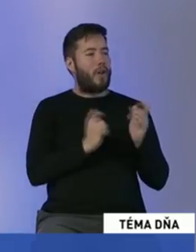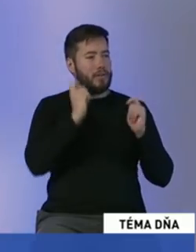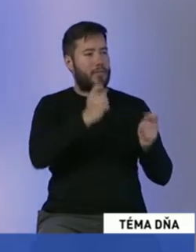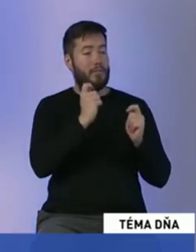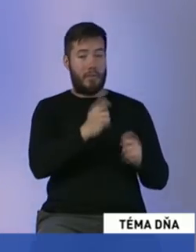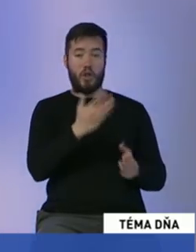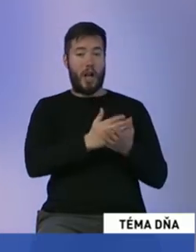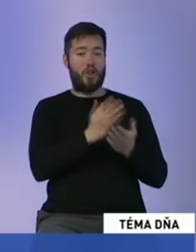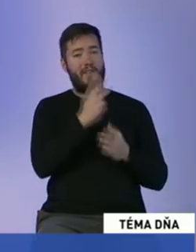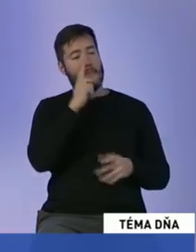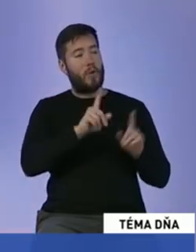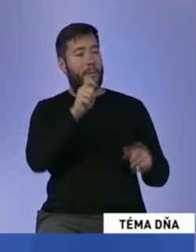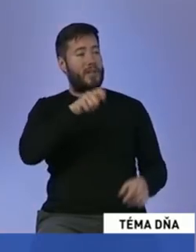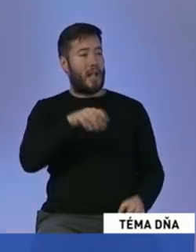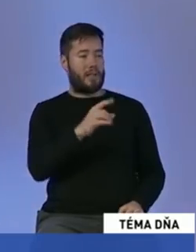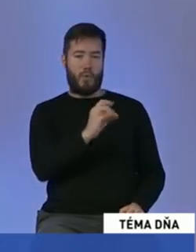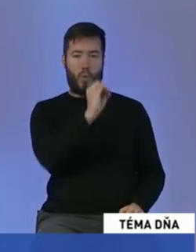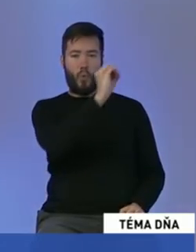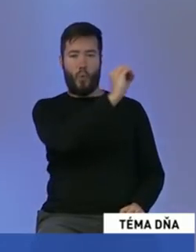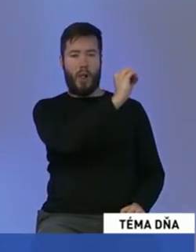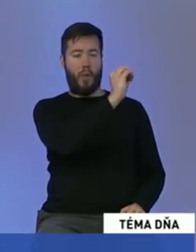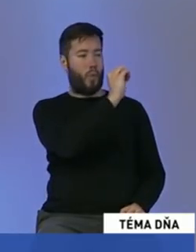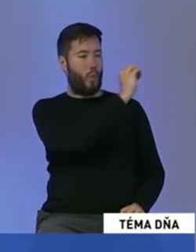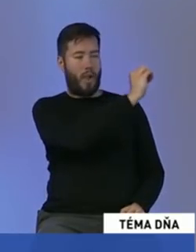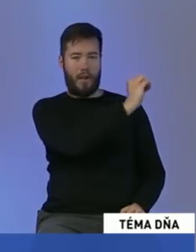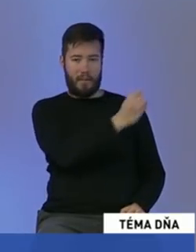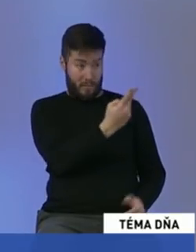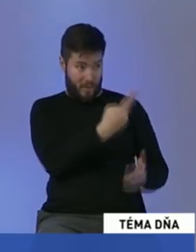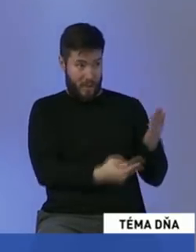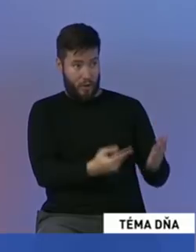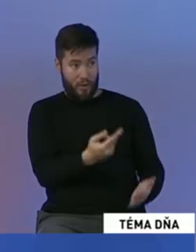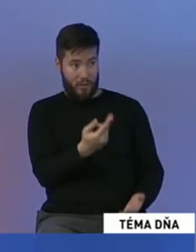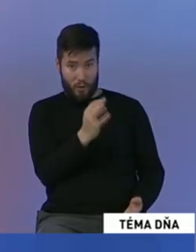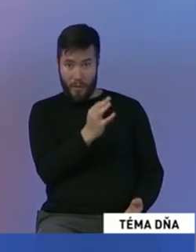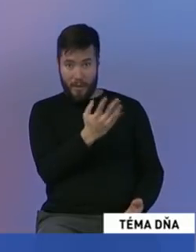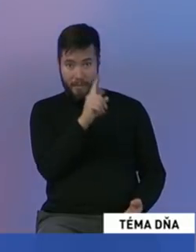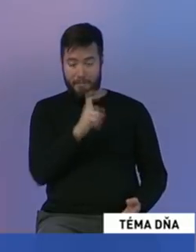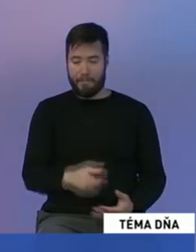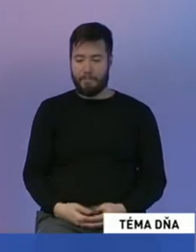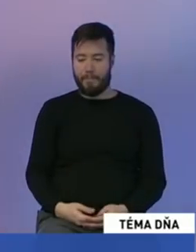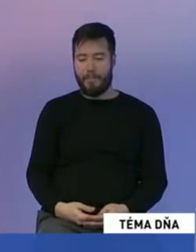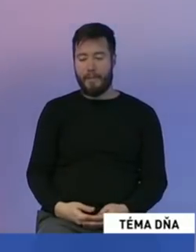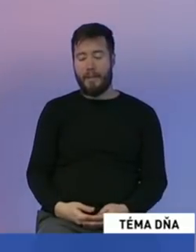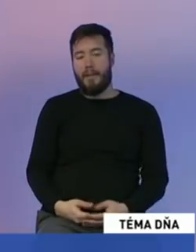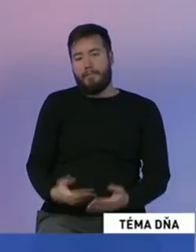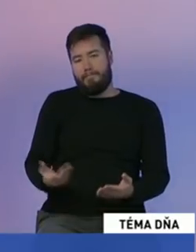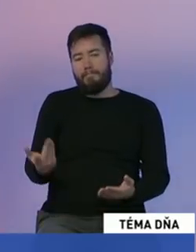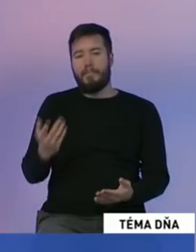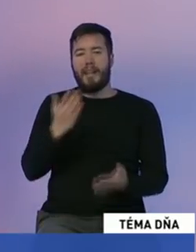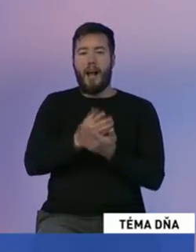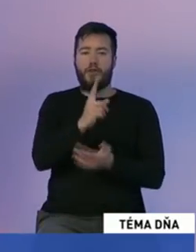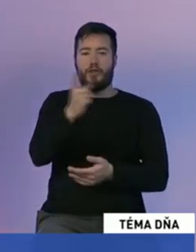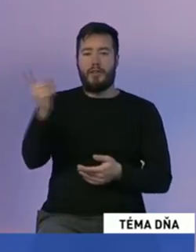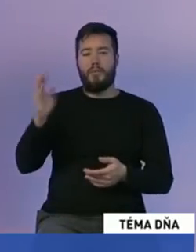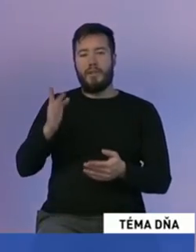považované za neveľmi dobrý výsledok tá neaktivita. Je to na každé posúdenie, nakoľko